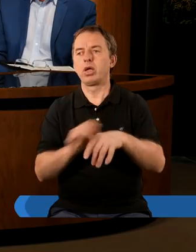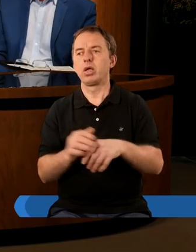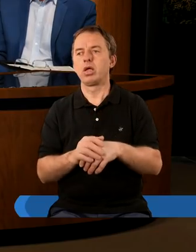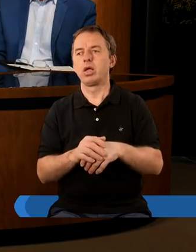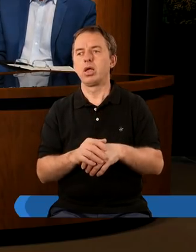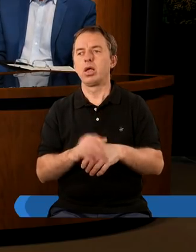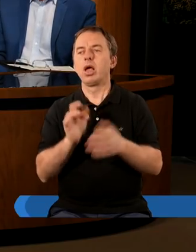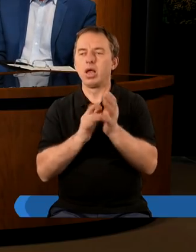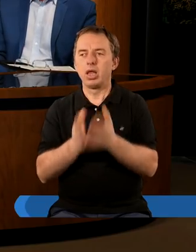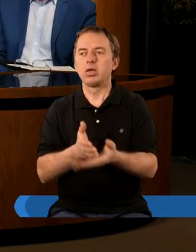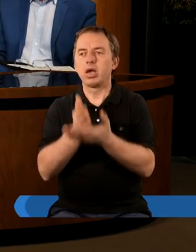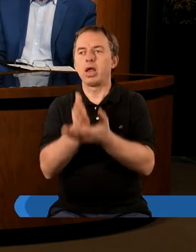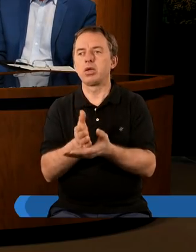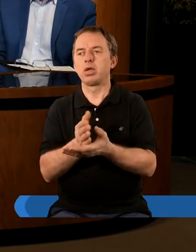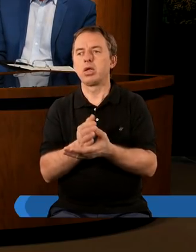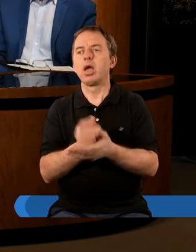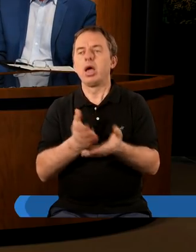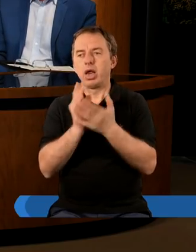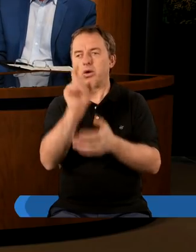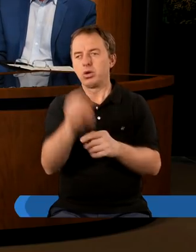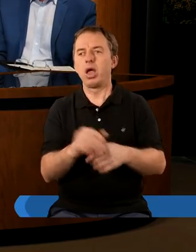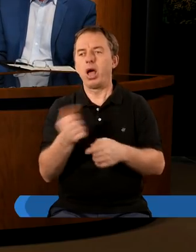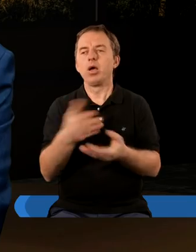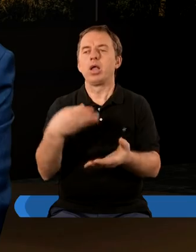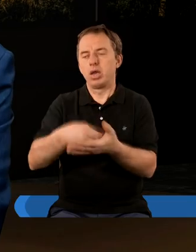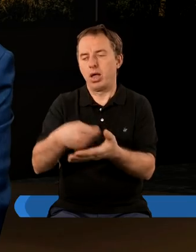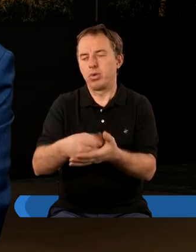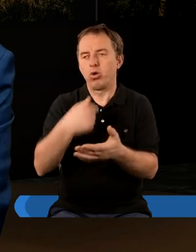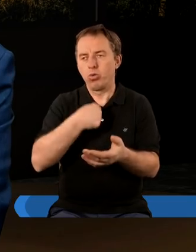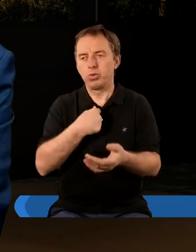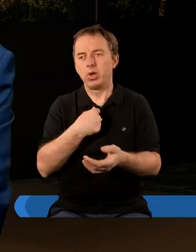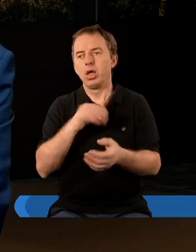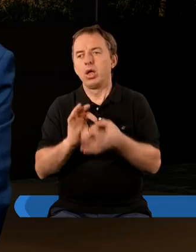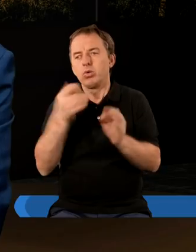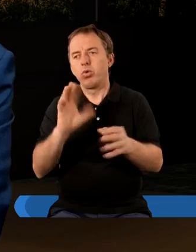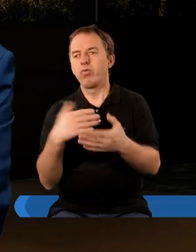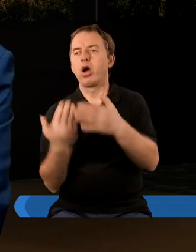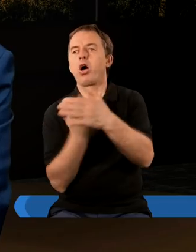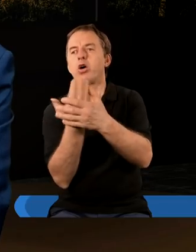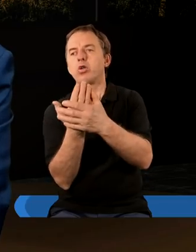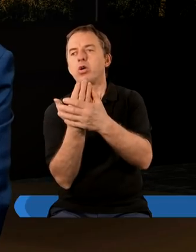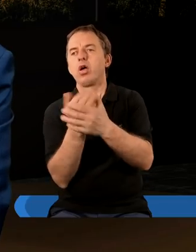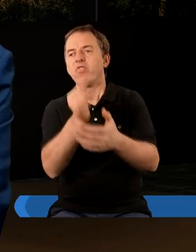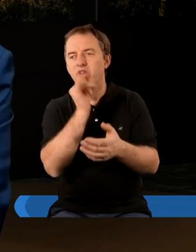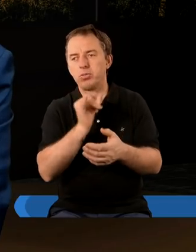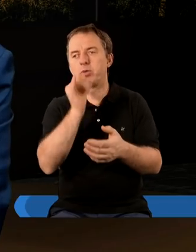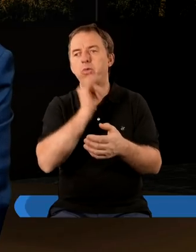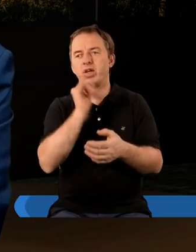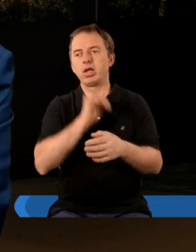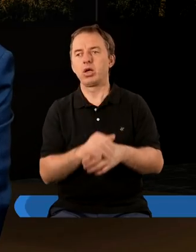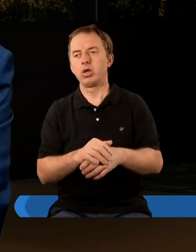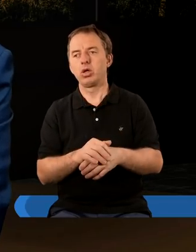goły Jezus radzi radzę Ci abyś nabył u mnie złota w okniu w ogniu